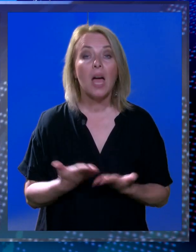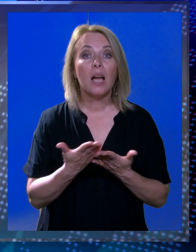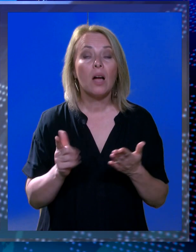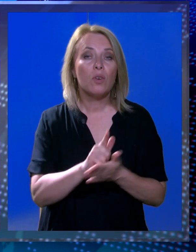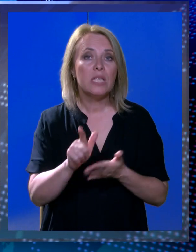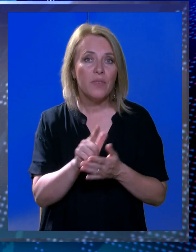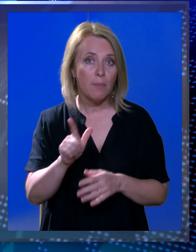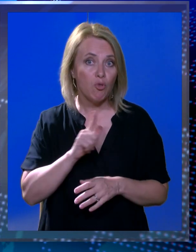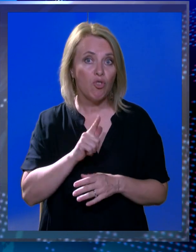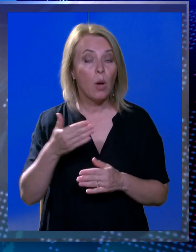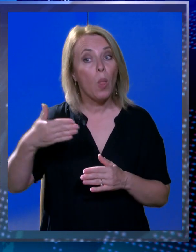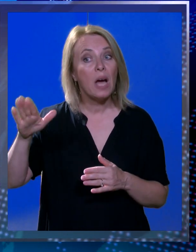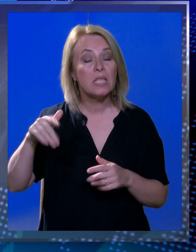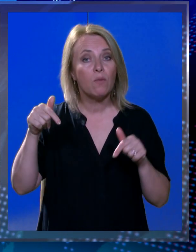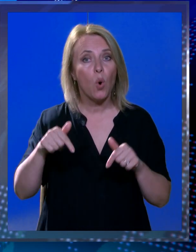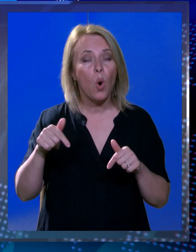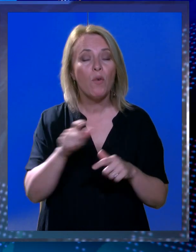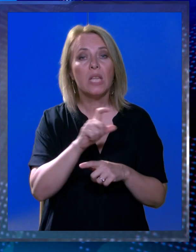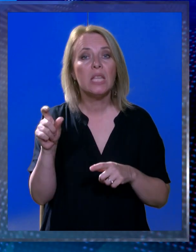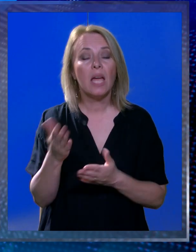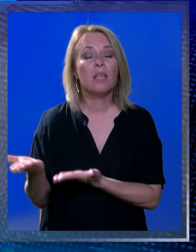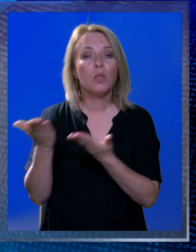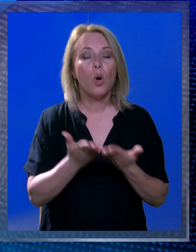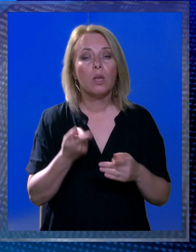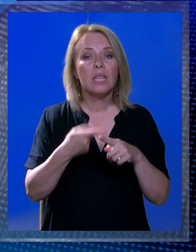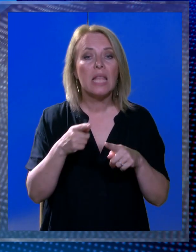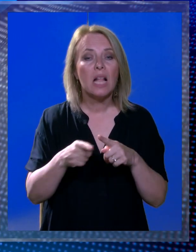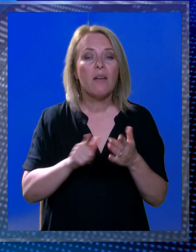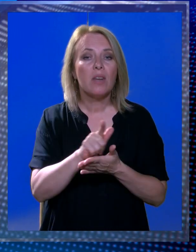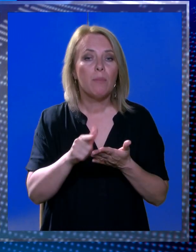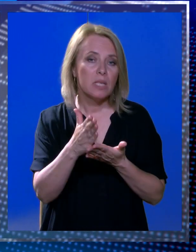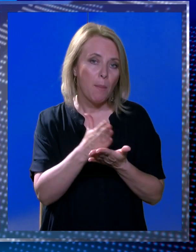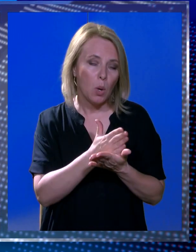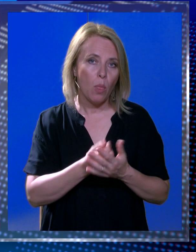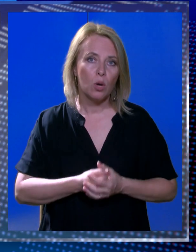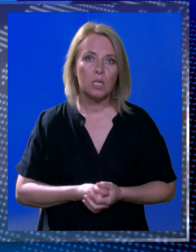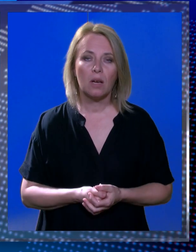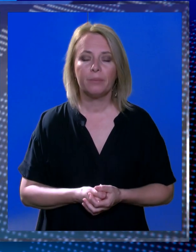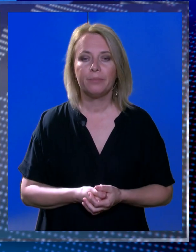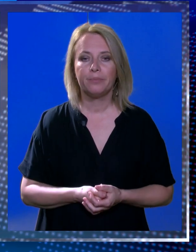A kakva nas vrijeme očekuje u nastavku ovog tjedna donosimo u detaljnoj vremenskoj prognozi